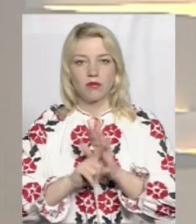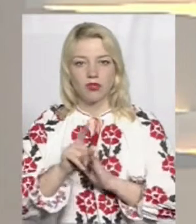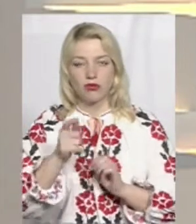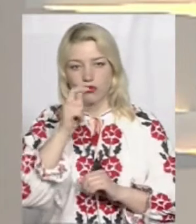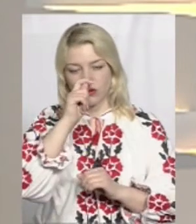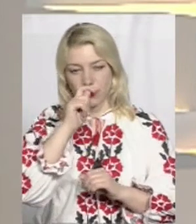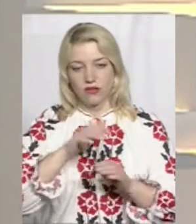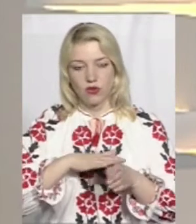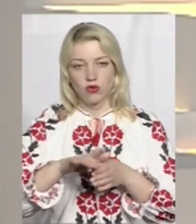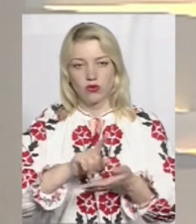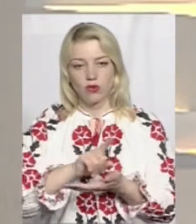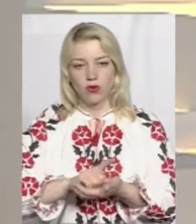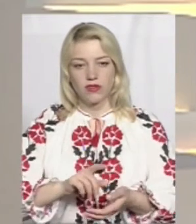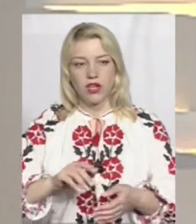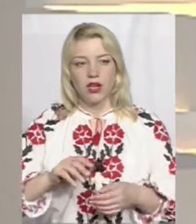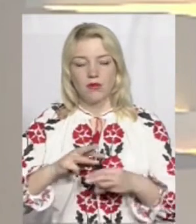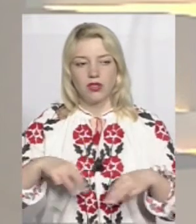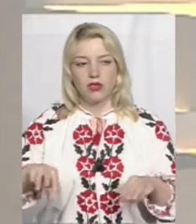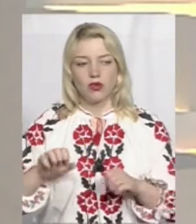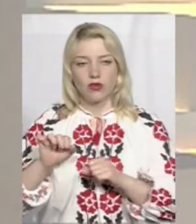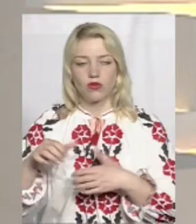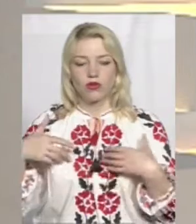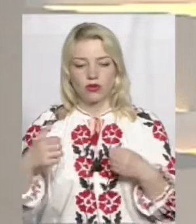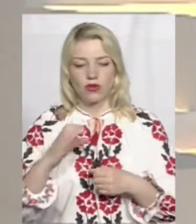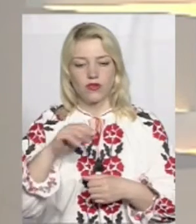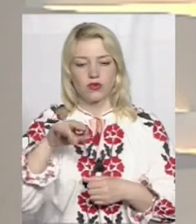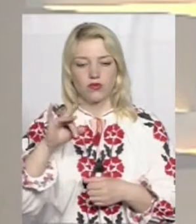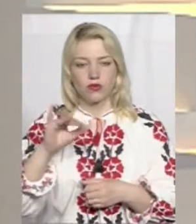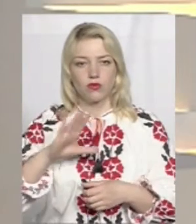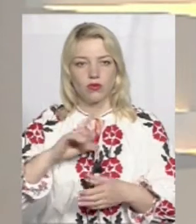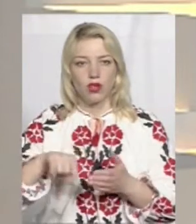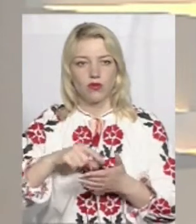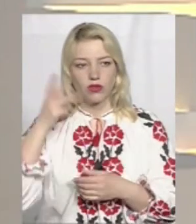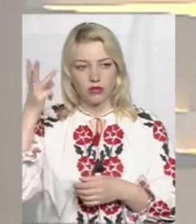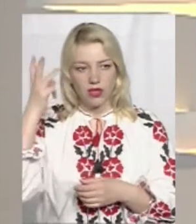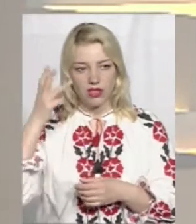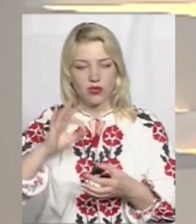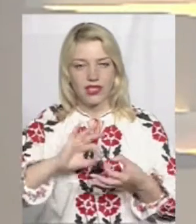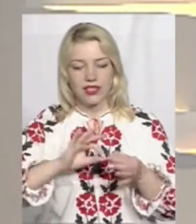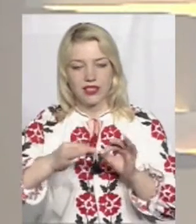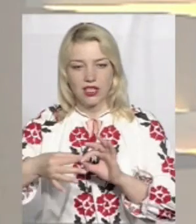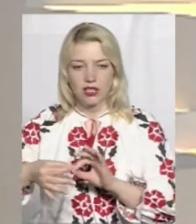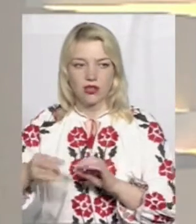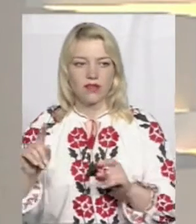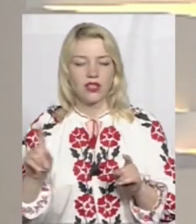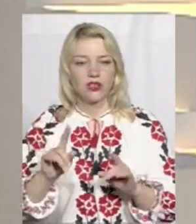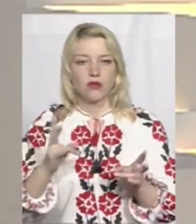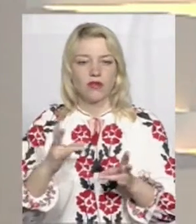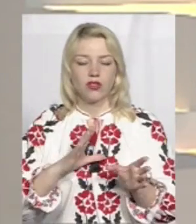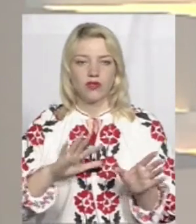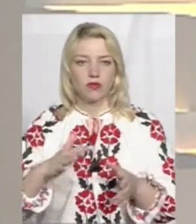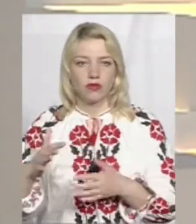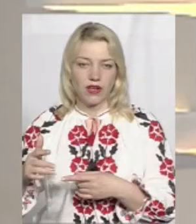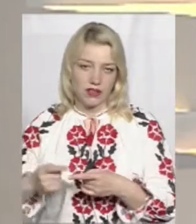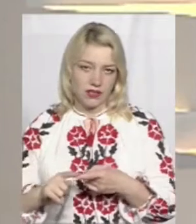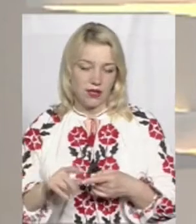квітня виконуюча обов'язків Міністра охорони здоров'я Уляна Супрун була в Хмельницькому і деталізувала, як і що має відбуватися.